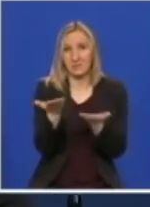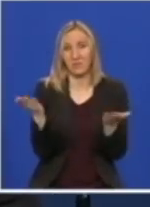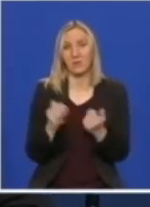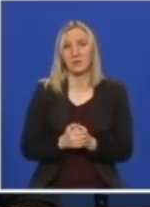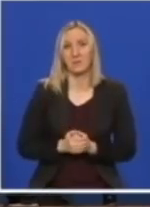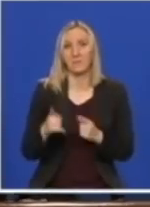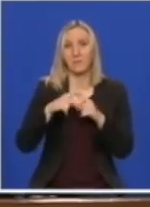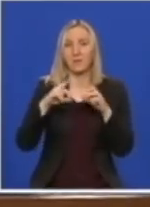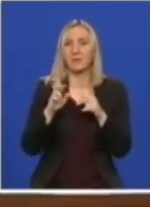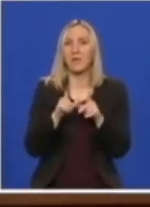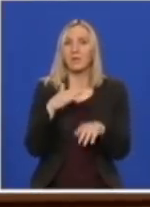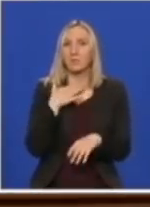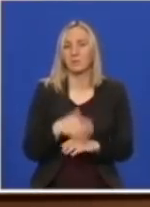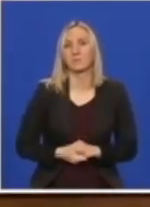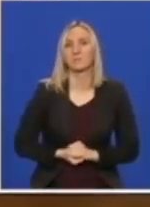Tanjukima.